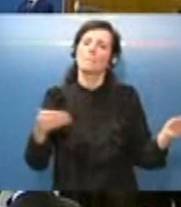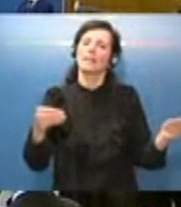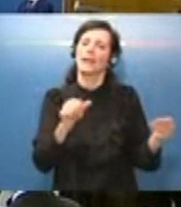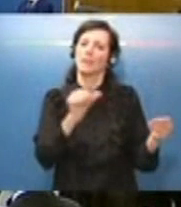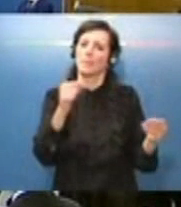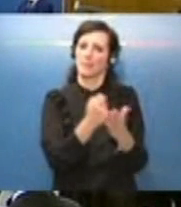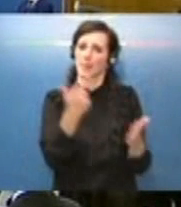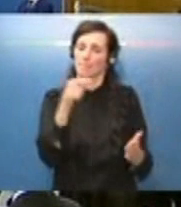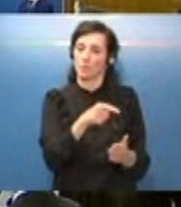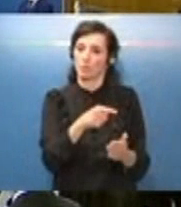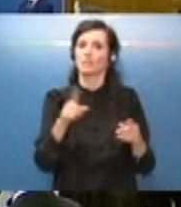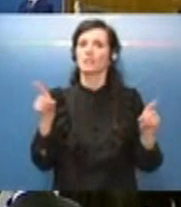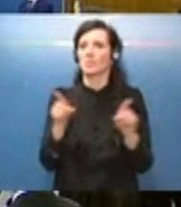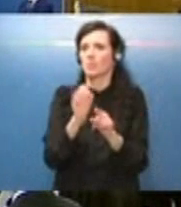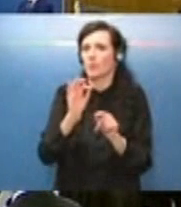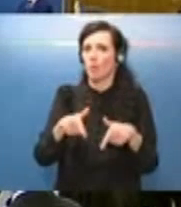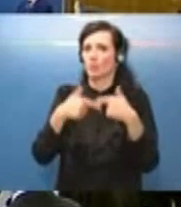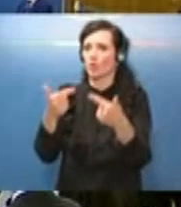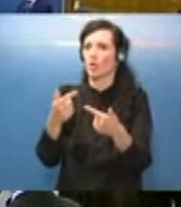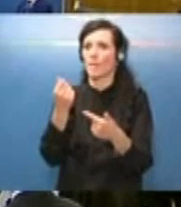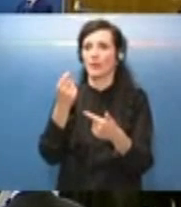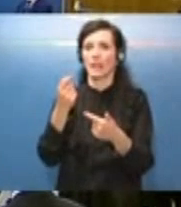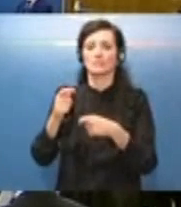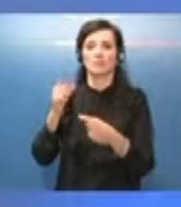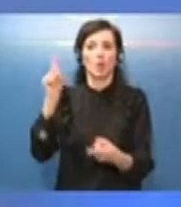tipo, ma sia anche poi con la ricaduta sui prezzi al consumo.